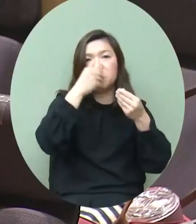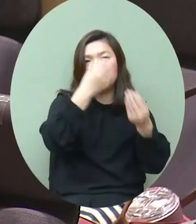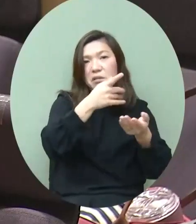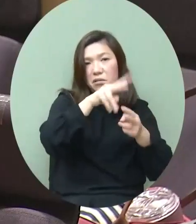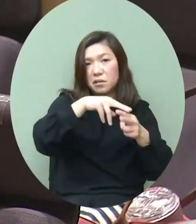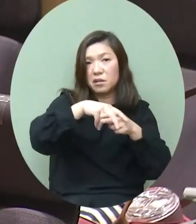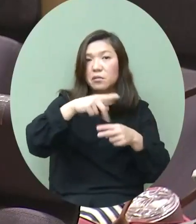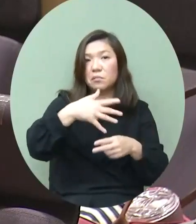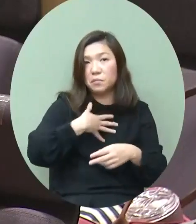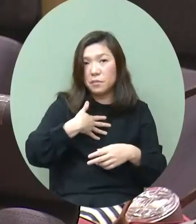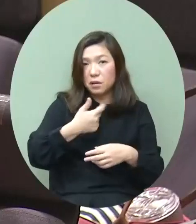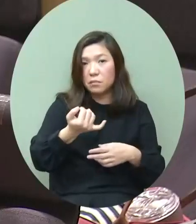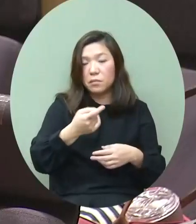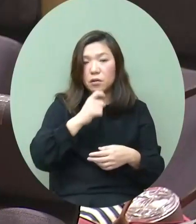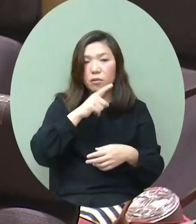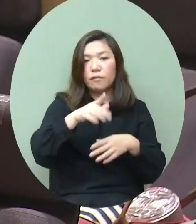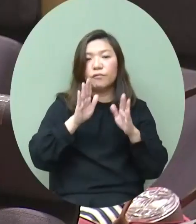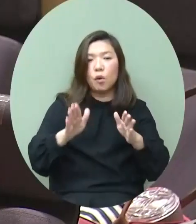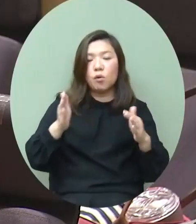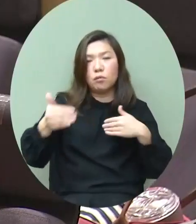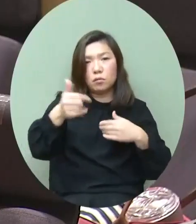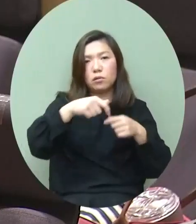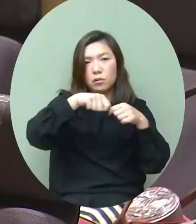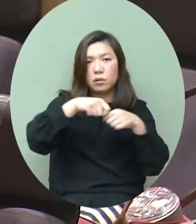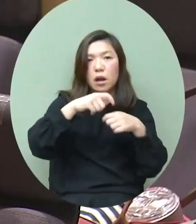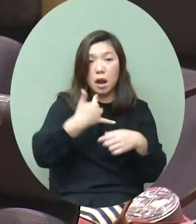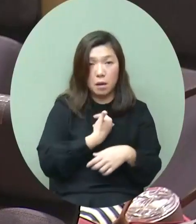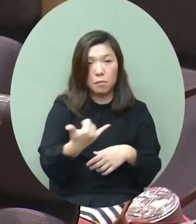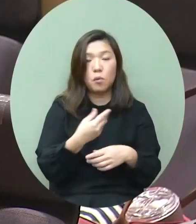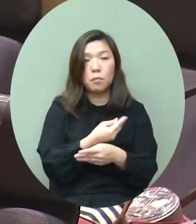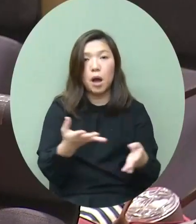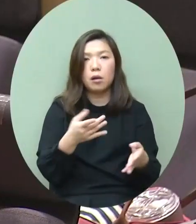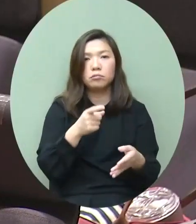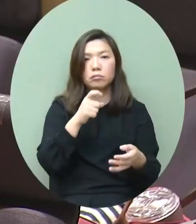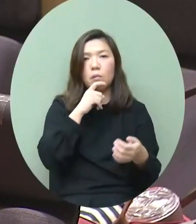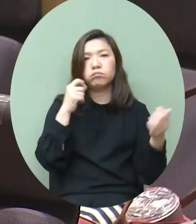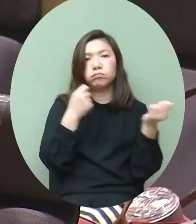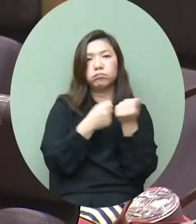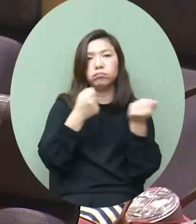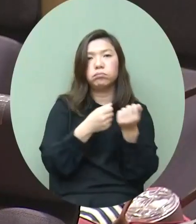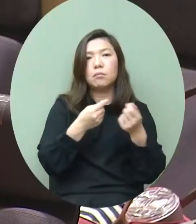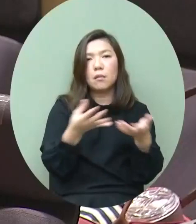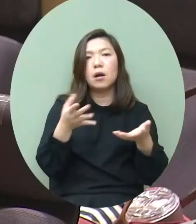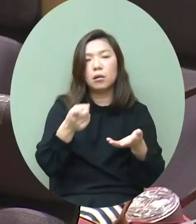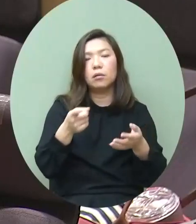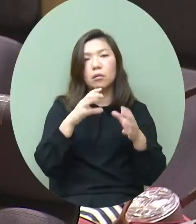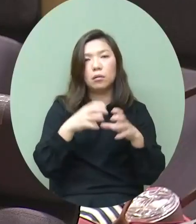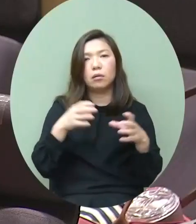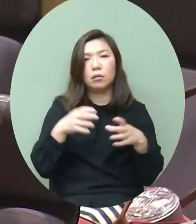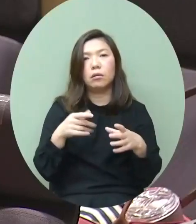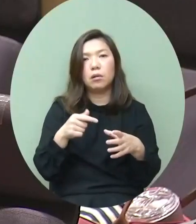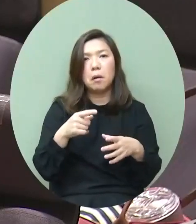想追問就是那個防疫抗疫包即是接下來星期六就派了但有一些協助幫手派的團體就說